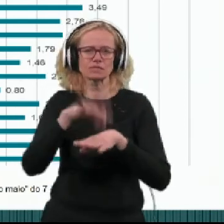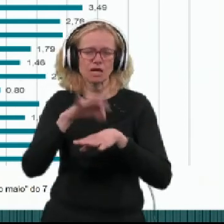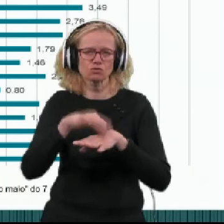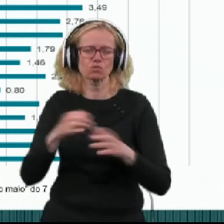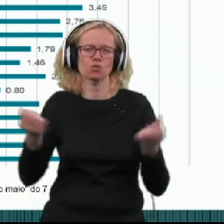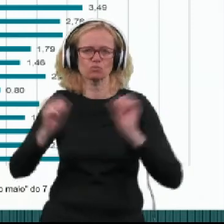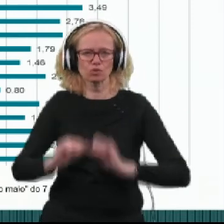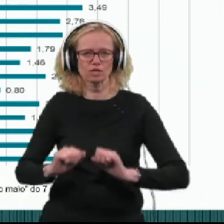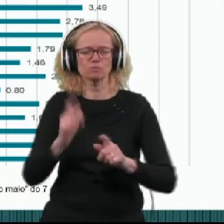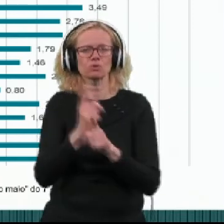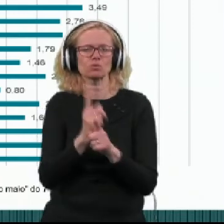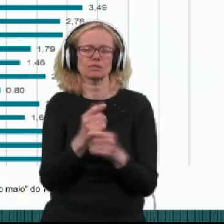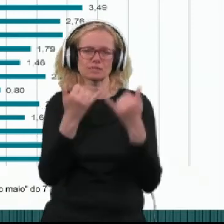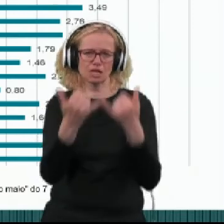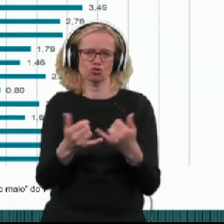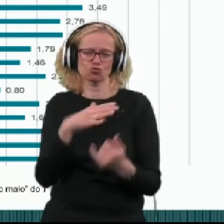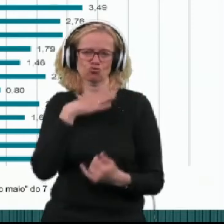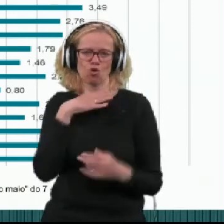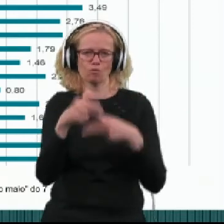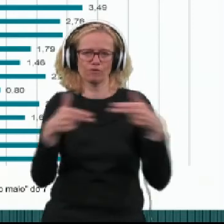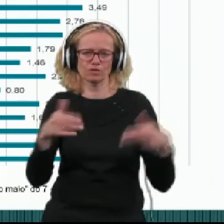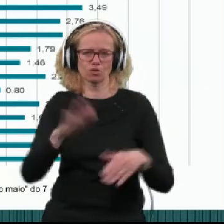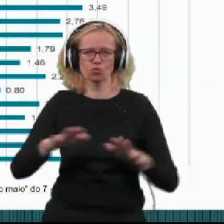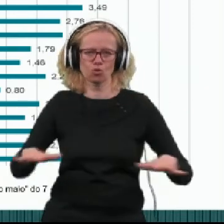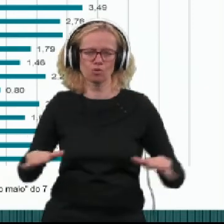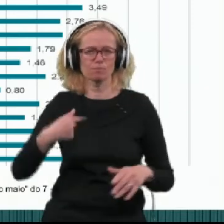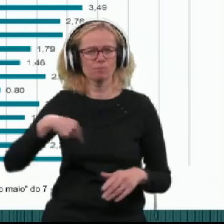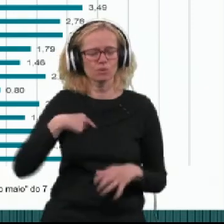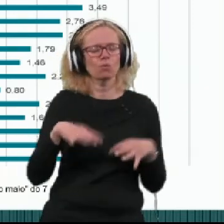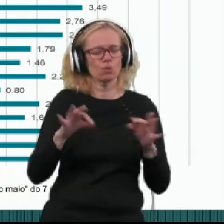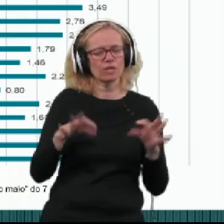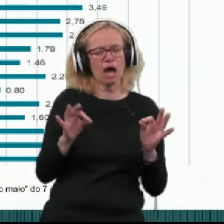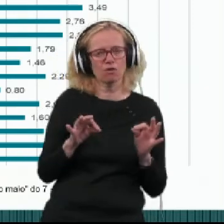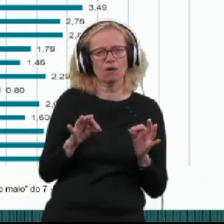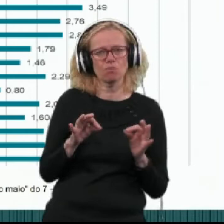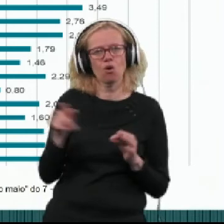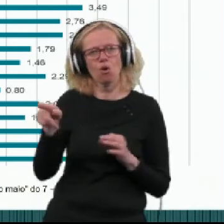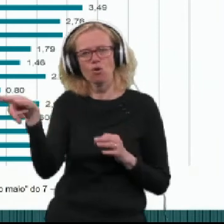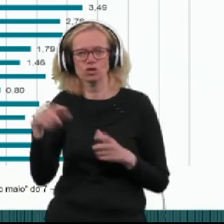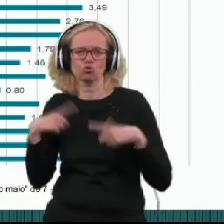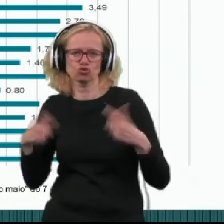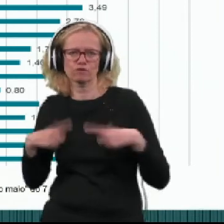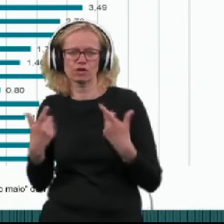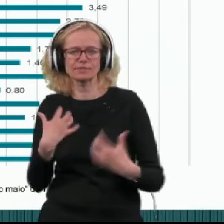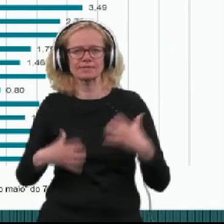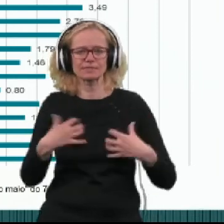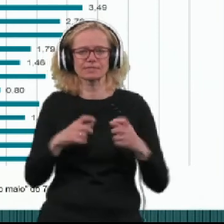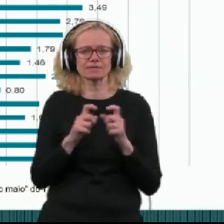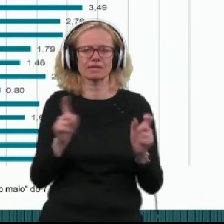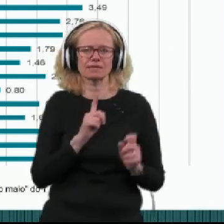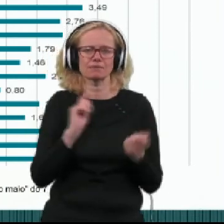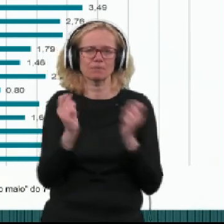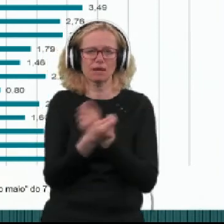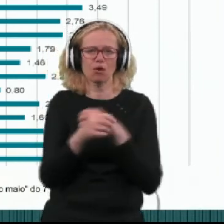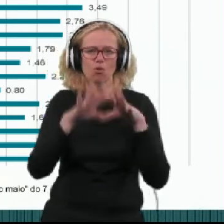gospodarstvu in pa tudi starših šolo obveznih otrok, ugotavljamo, da doživljajo neke stiske zaradi spremenjenega